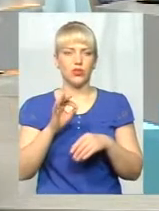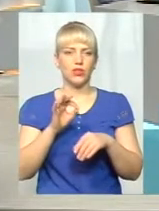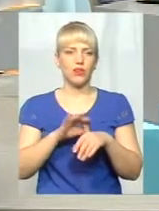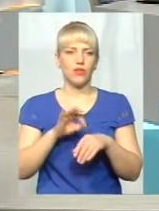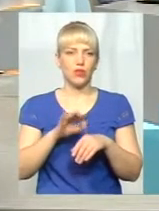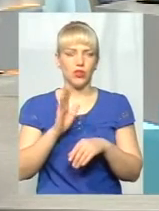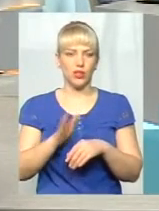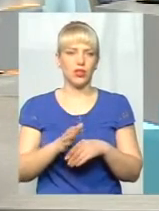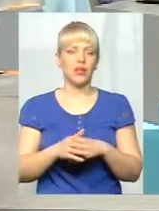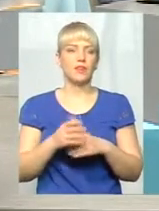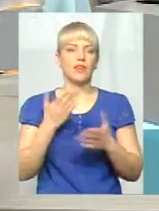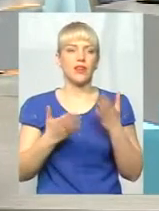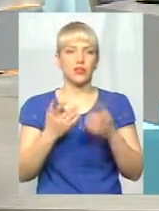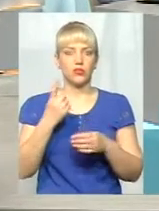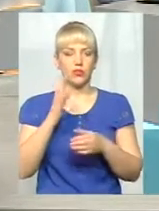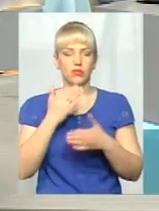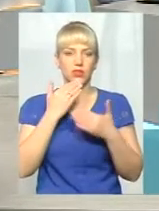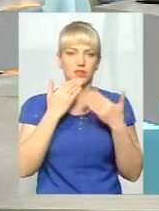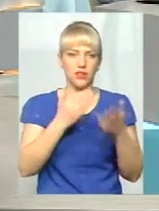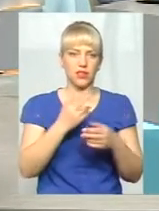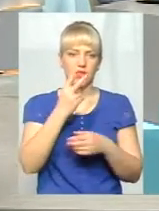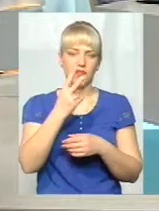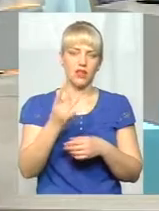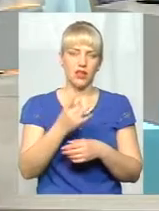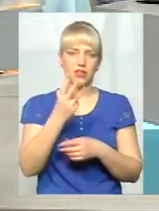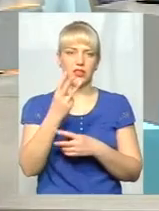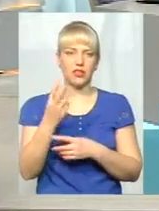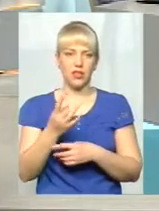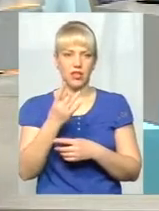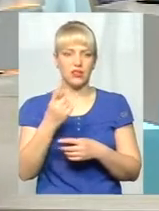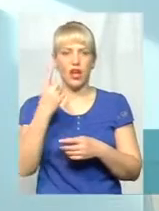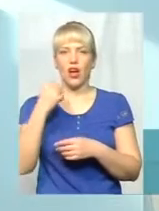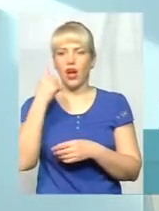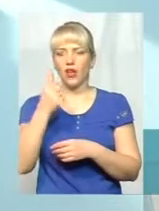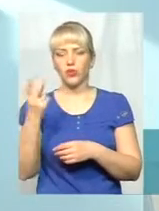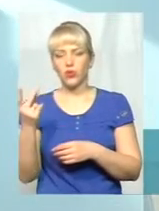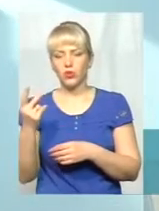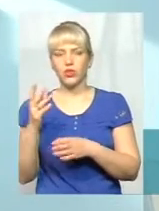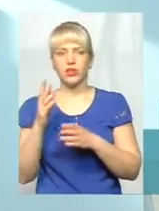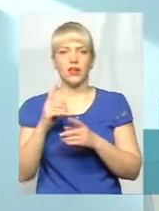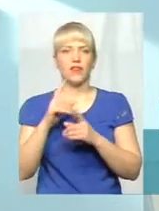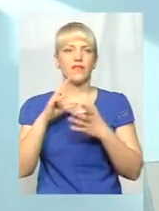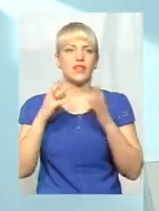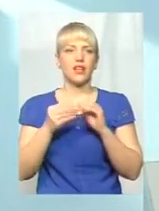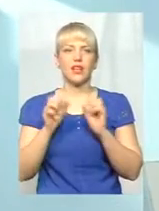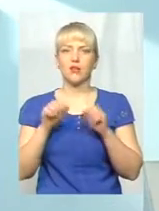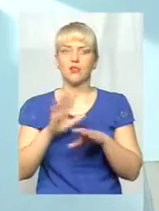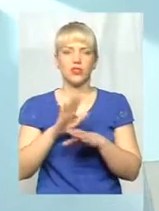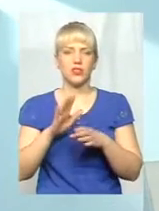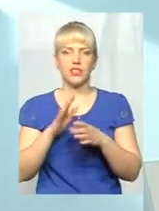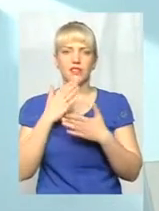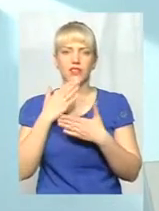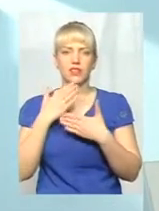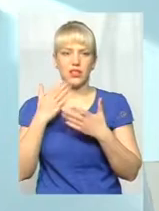будуть хворіти. Якщо один дезвертатися один, два, три рази, то один може взагалі за рік не звернутися, а ці кошти підуть для другого або для